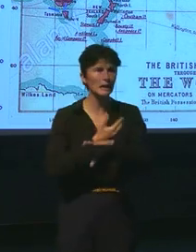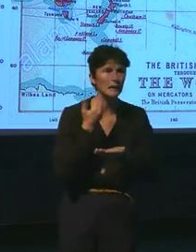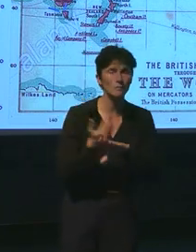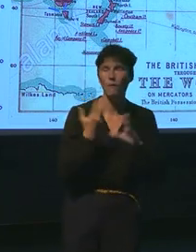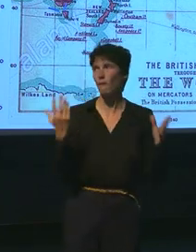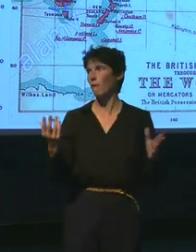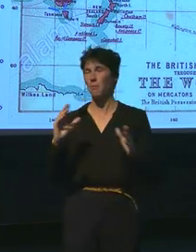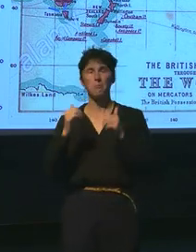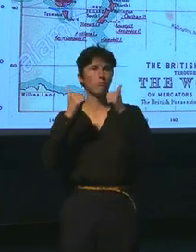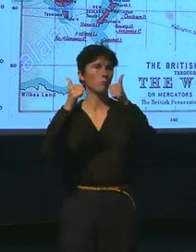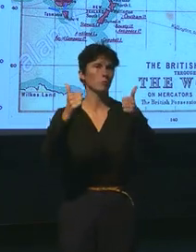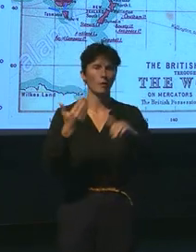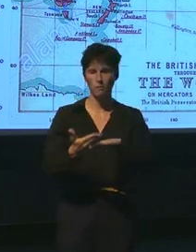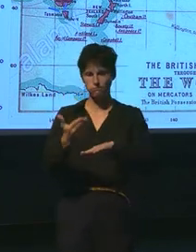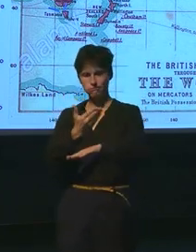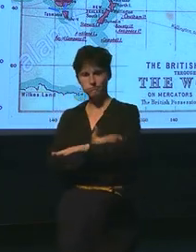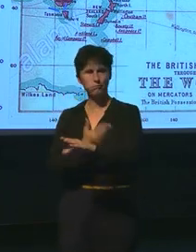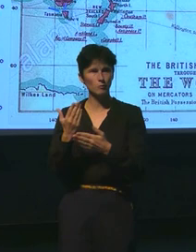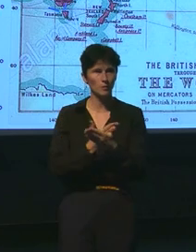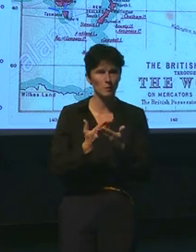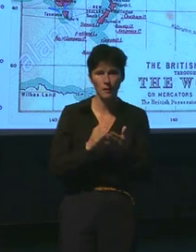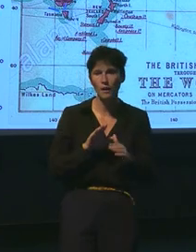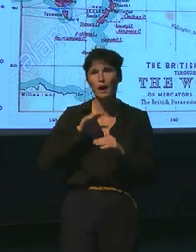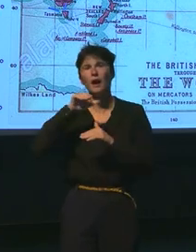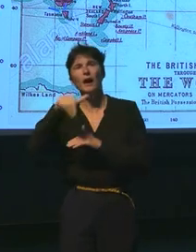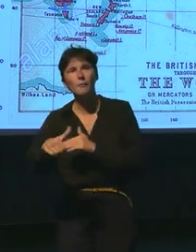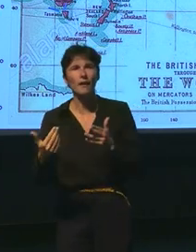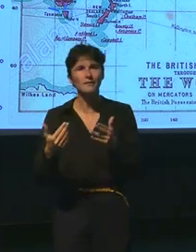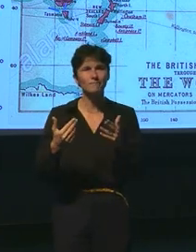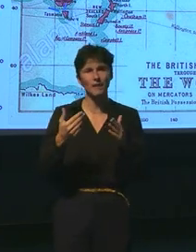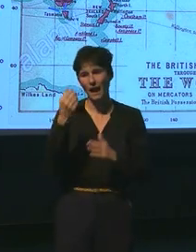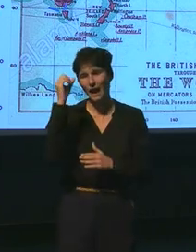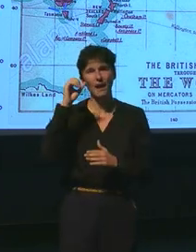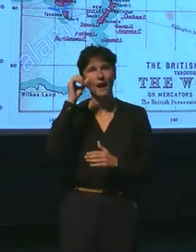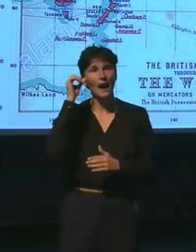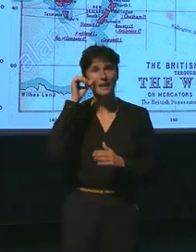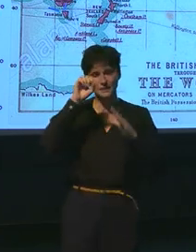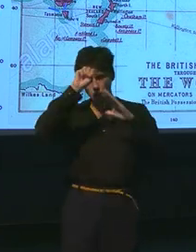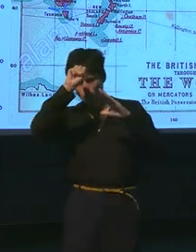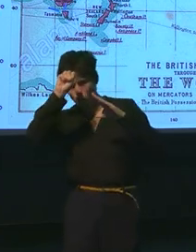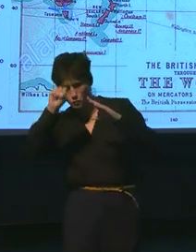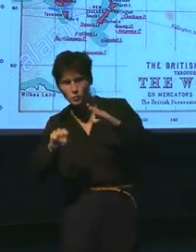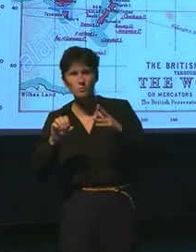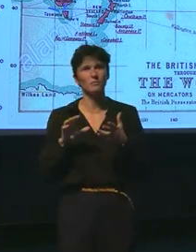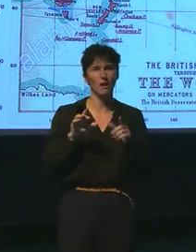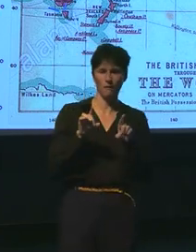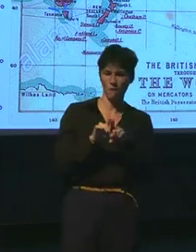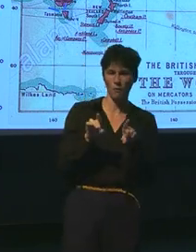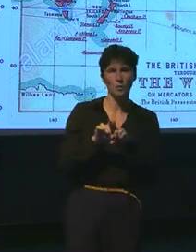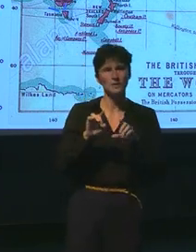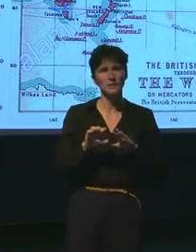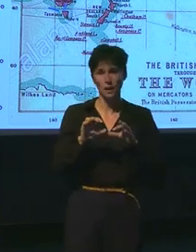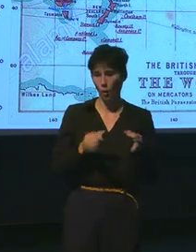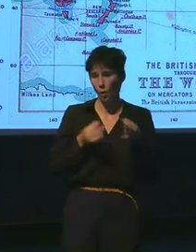sensation. Ensuite, nous passons en Indonésie, nous allons du côté au nord de l'Australie et nous passons dans l'océan